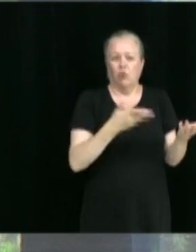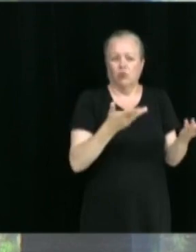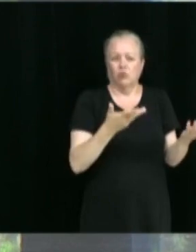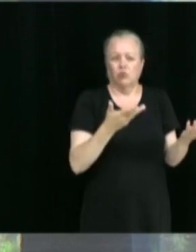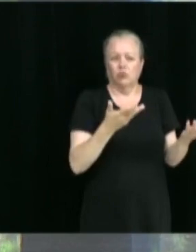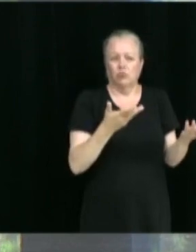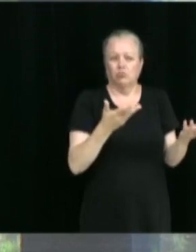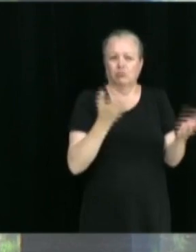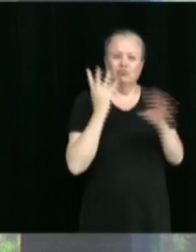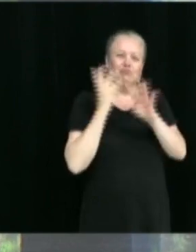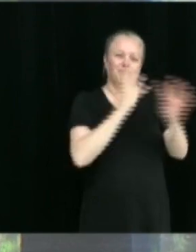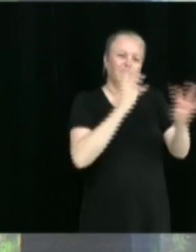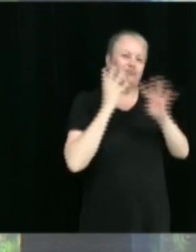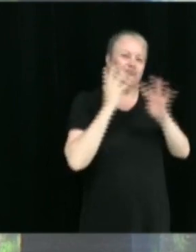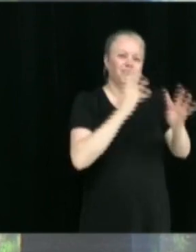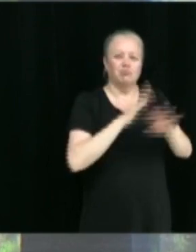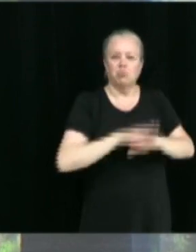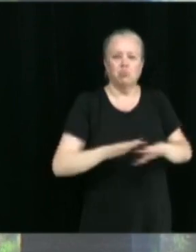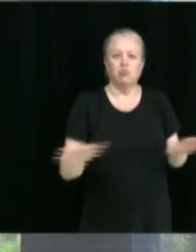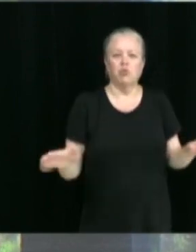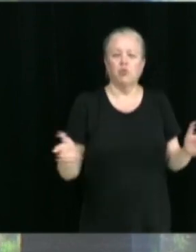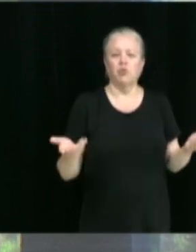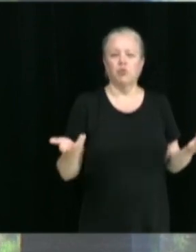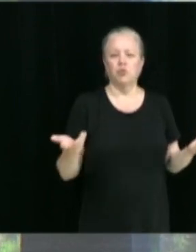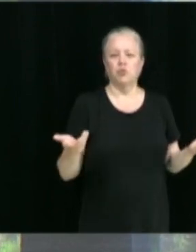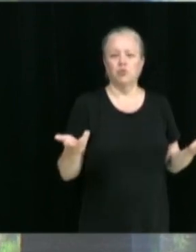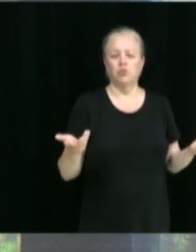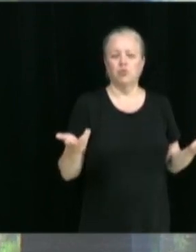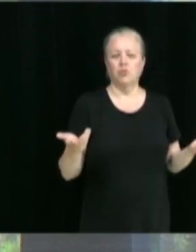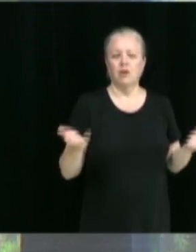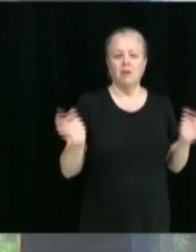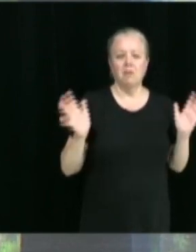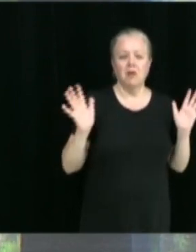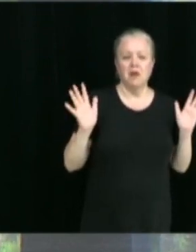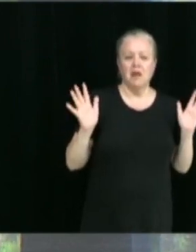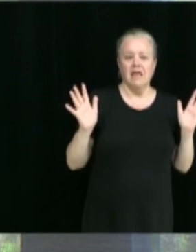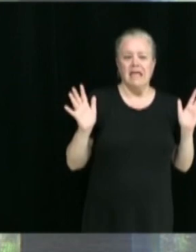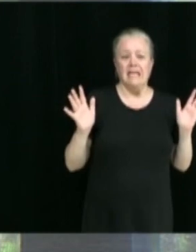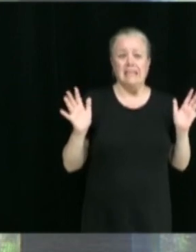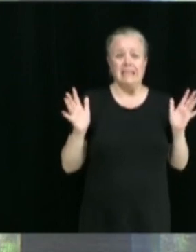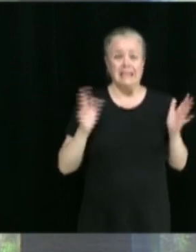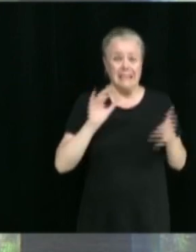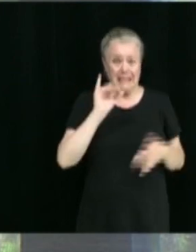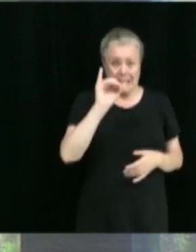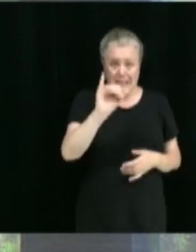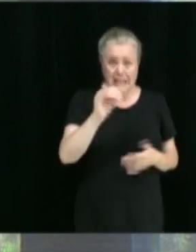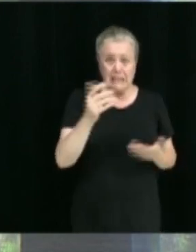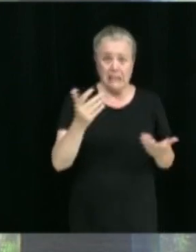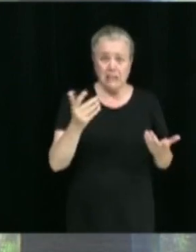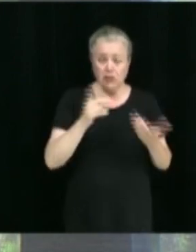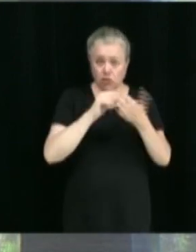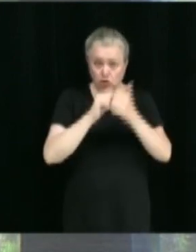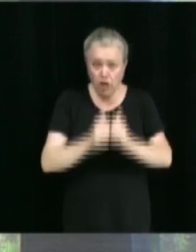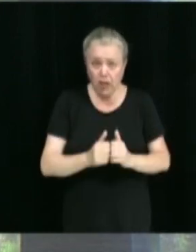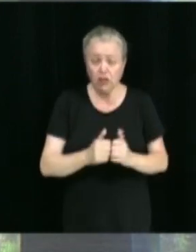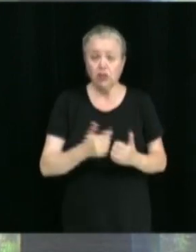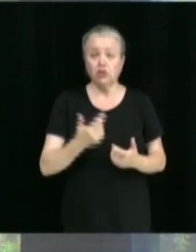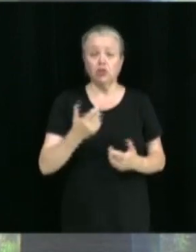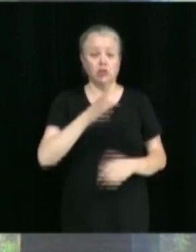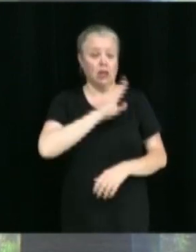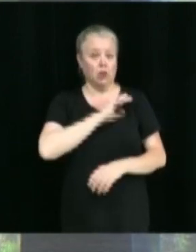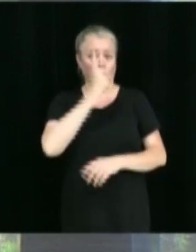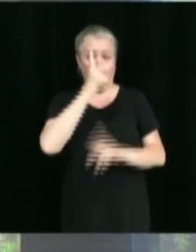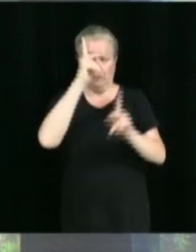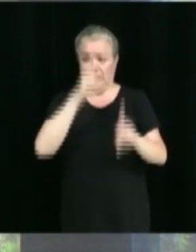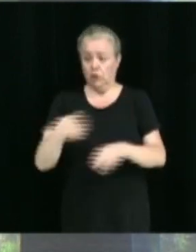plus d'achalandage pour les visites qui étaient organisées historiquement. S'il y a lieu que ça change, s'il a une organisation qui